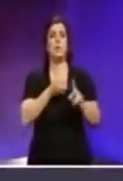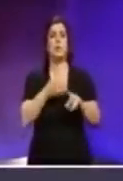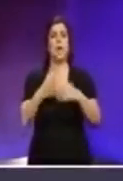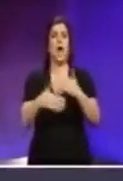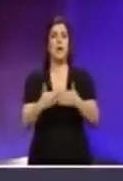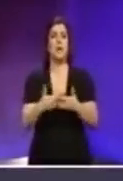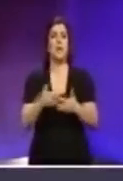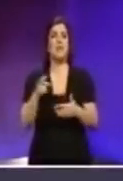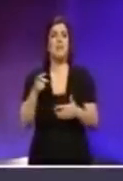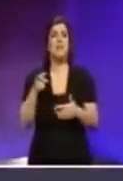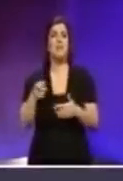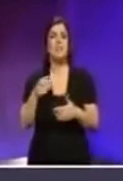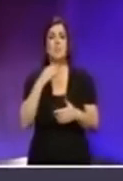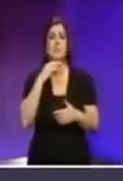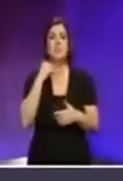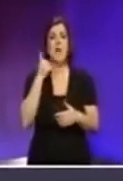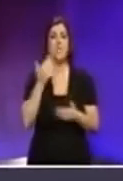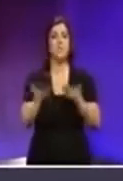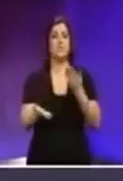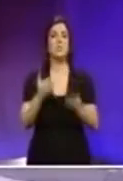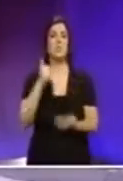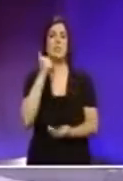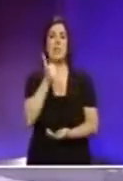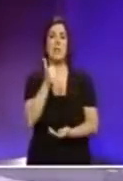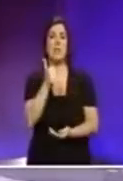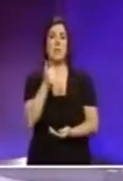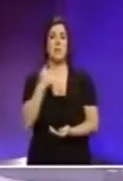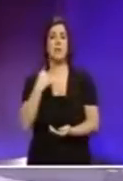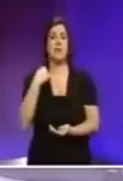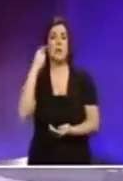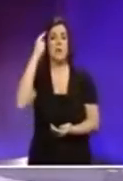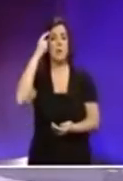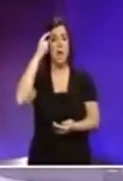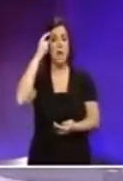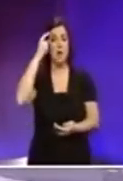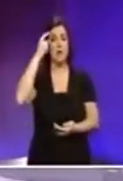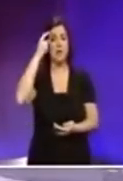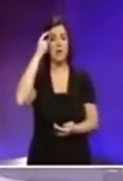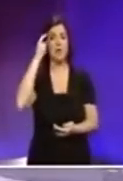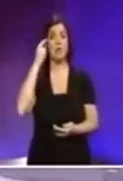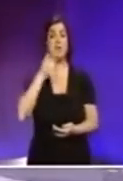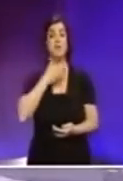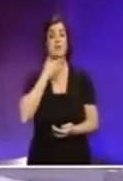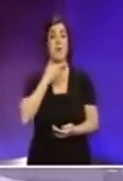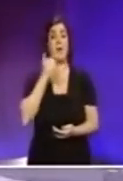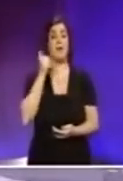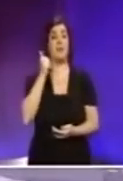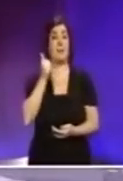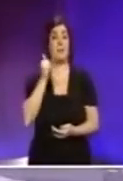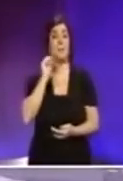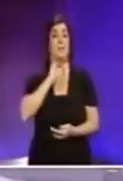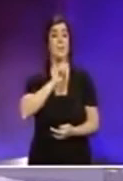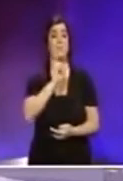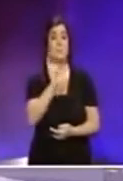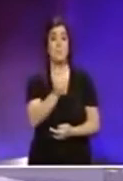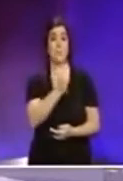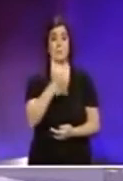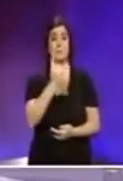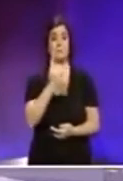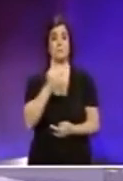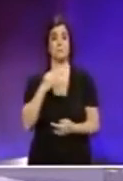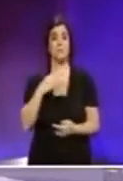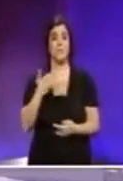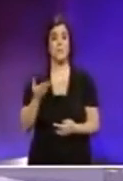dinija ħġaġa justa jina naħseb li a-xrita din-il-situazzjoni ta' Malta fejjn suppos l